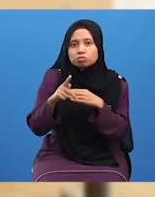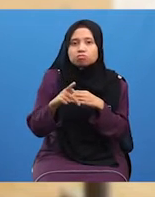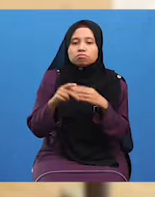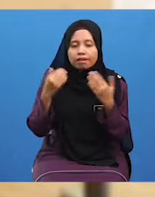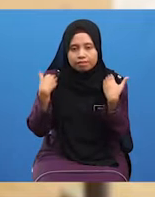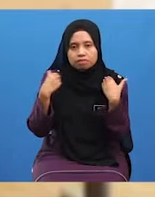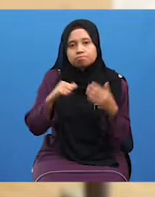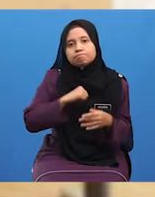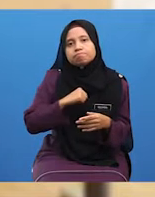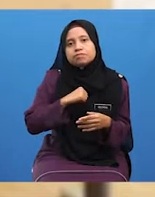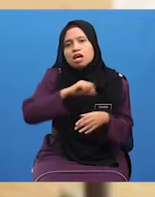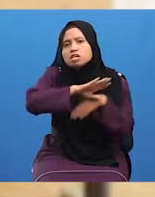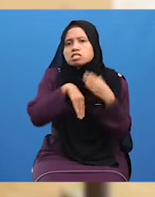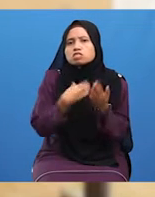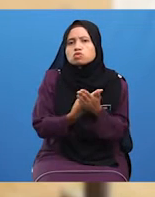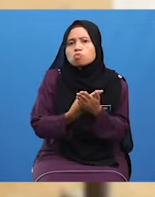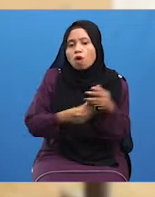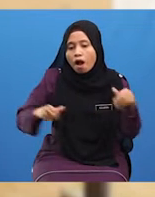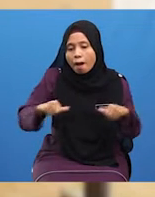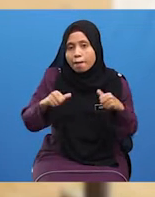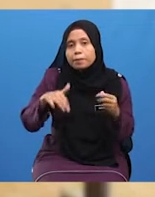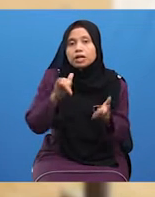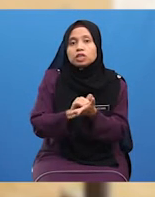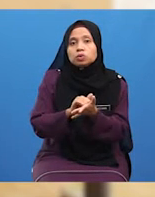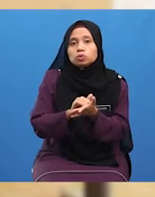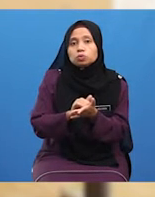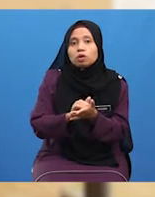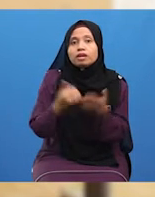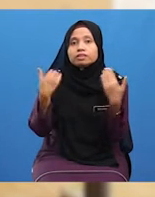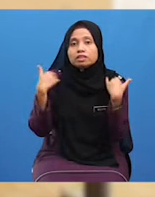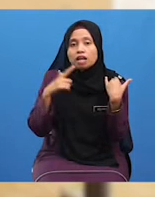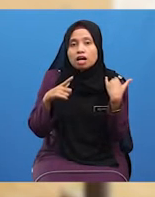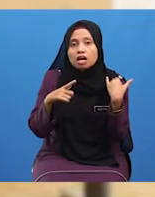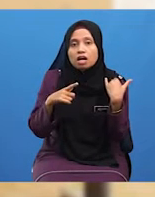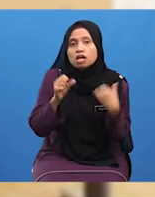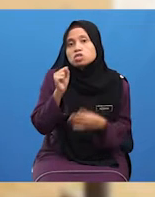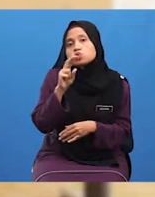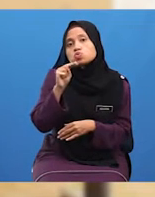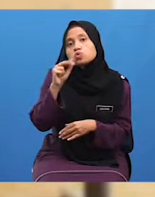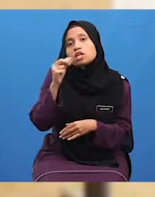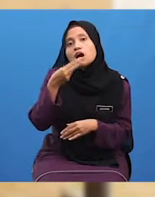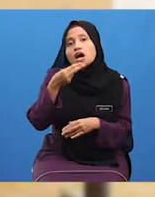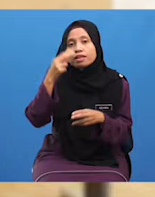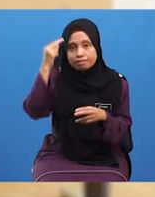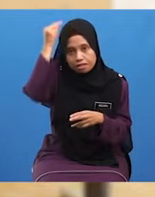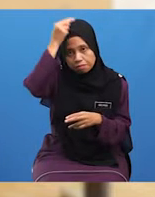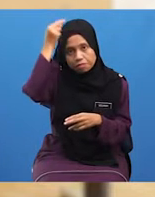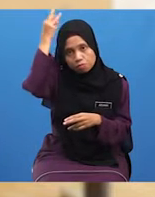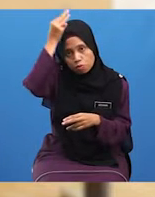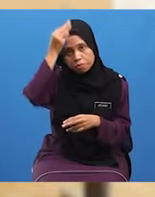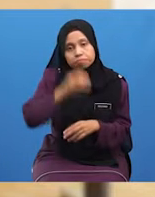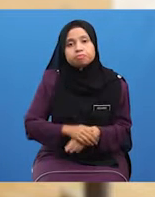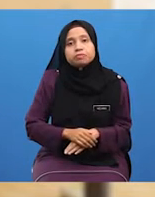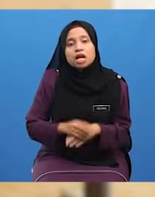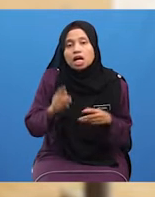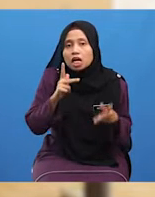Adabnya Semua Amalan Amalan Tersebut Merupakan Sunnah Nabi Muhammad Sallallahu Alayhi Wasallam